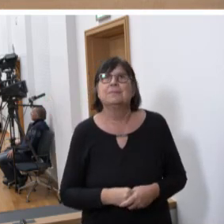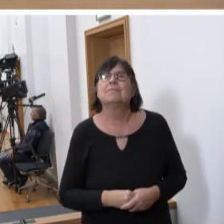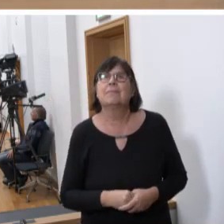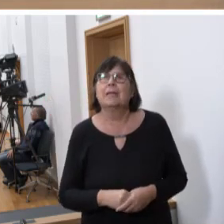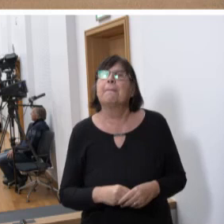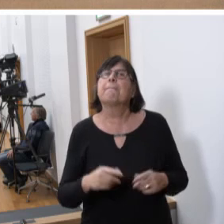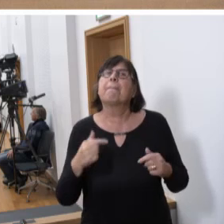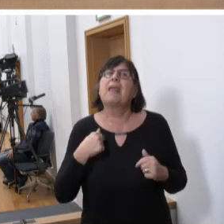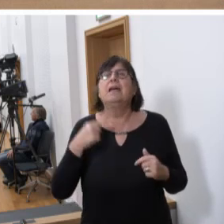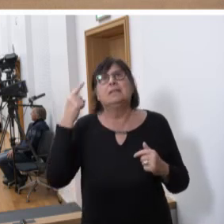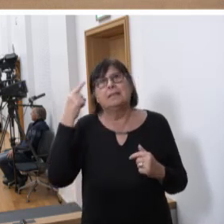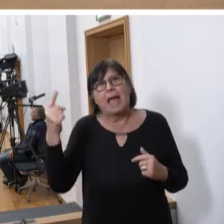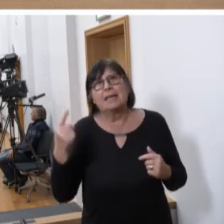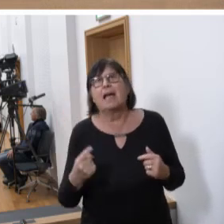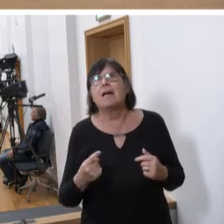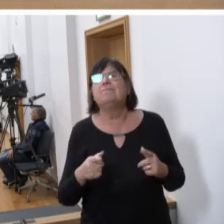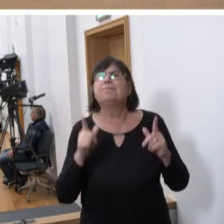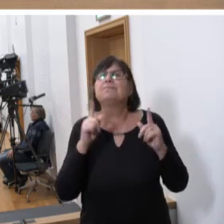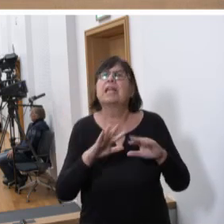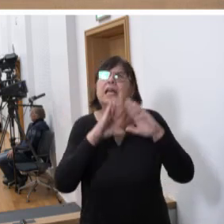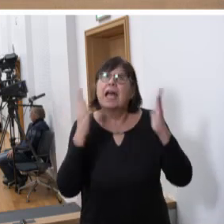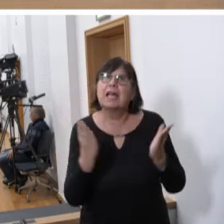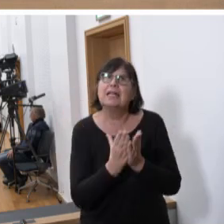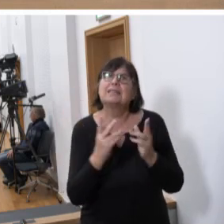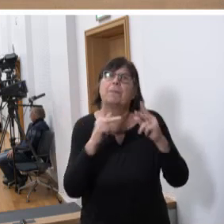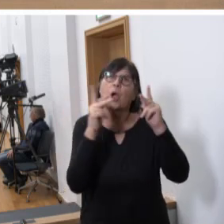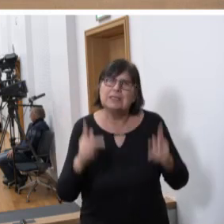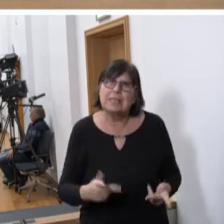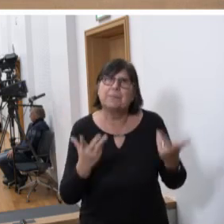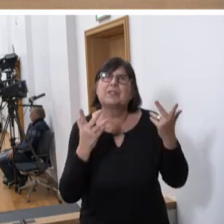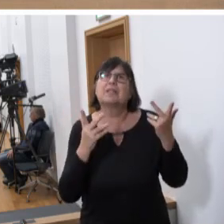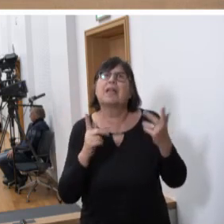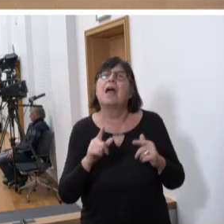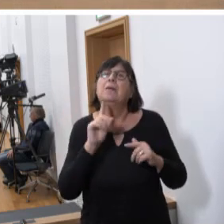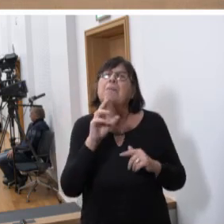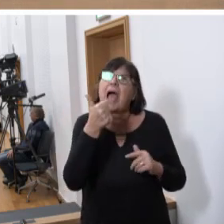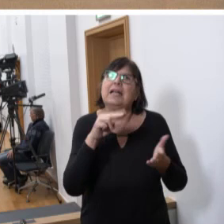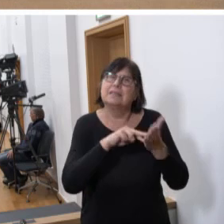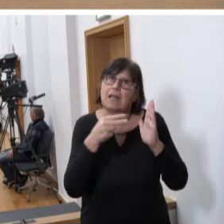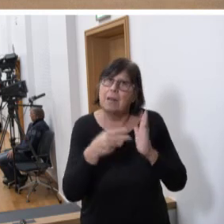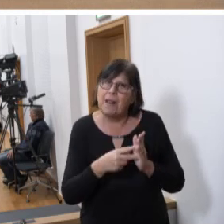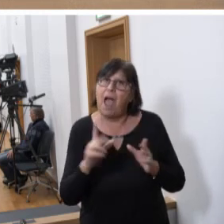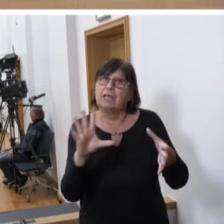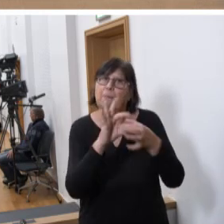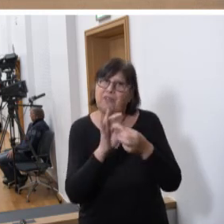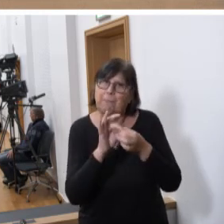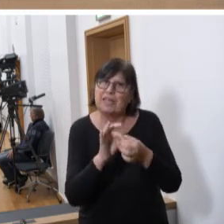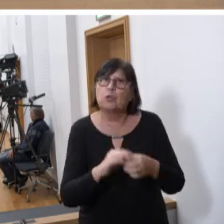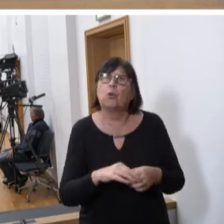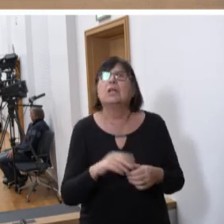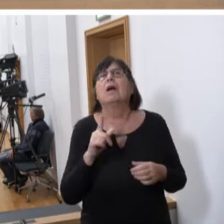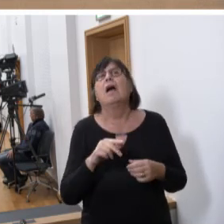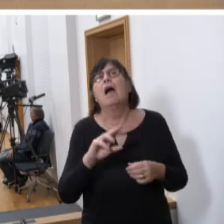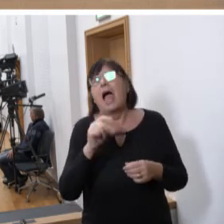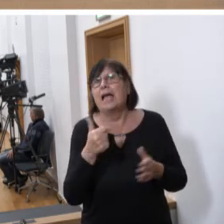Ich denke, das Gesamtkonstrukt im Einzelplan, im Einzelplan 10 in Verbindung mit dem Einzelplan 16 zur